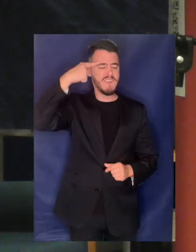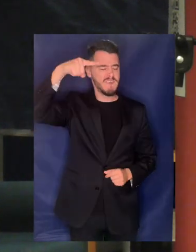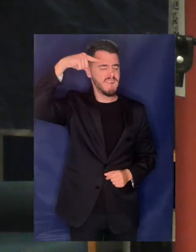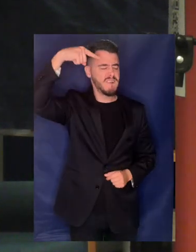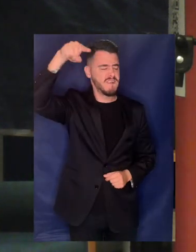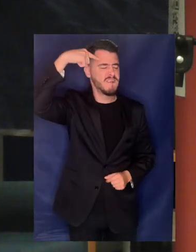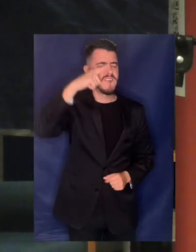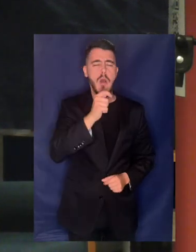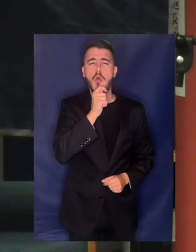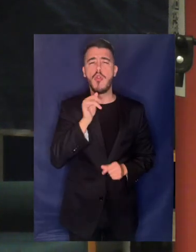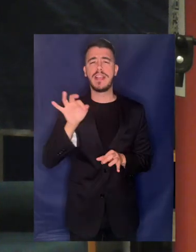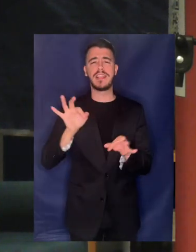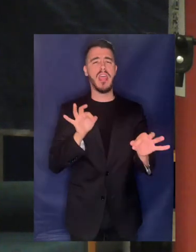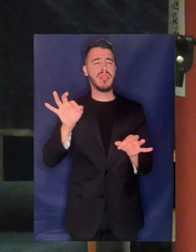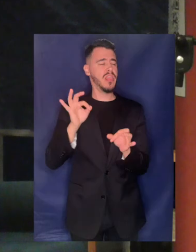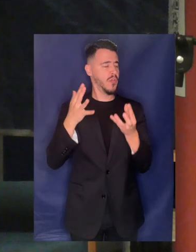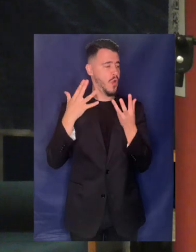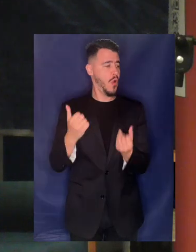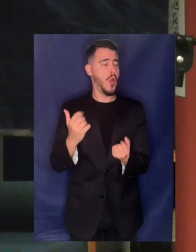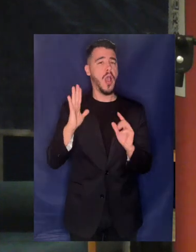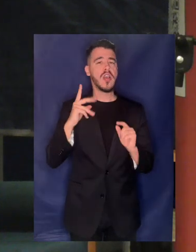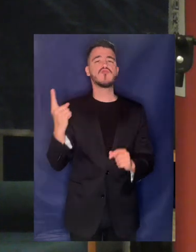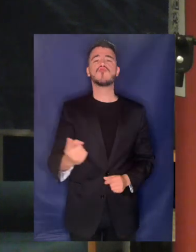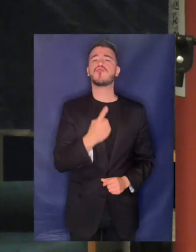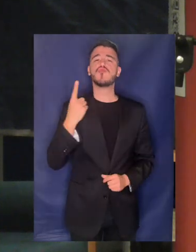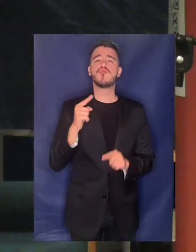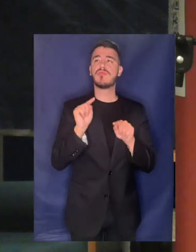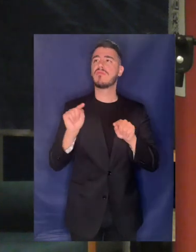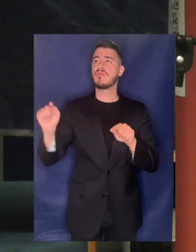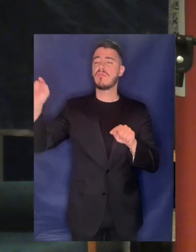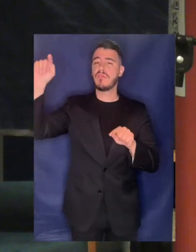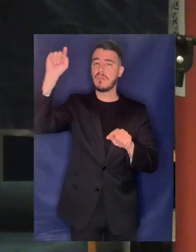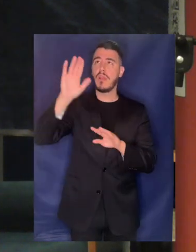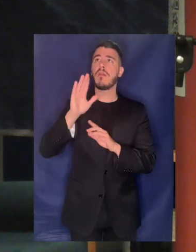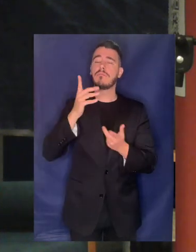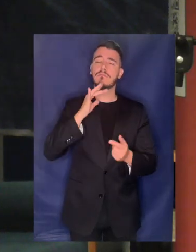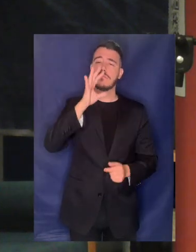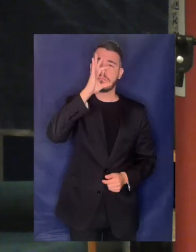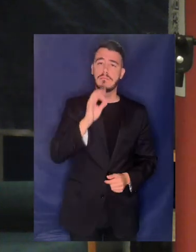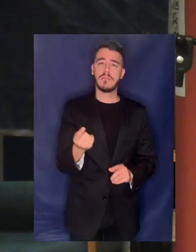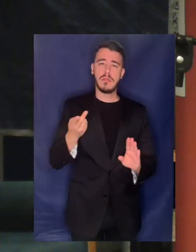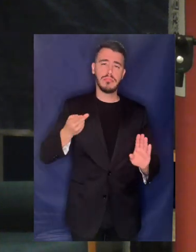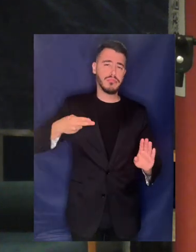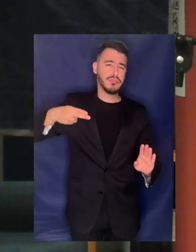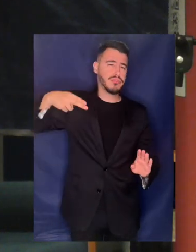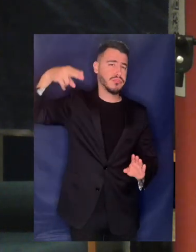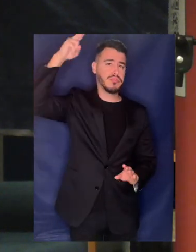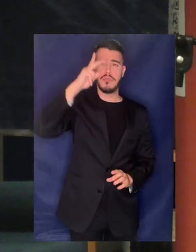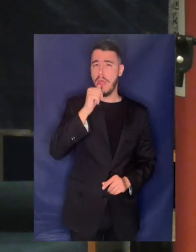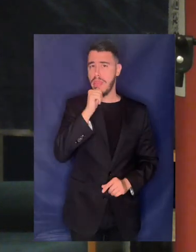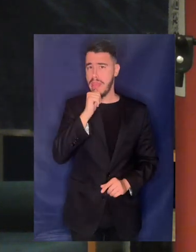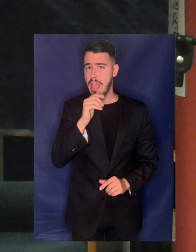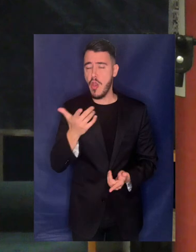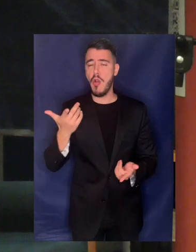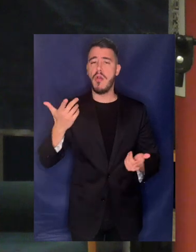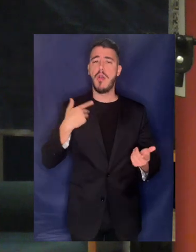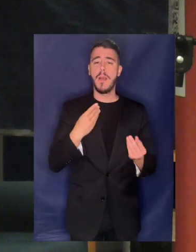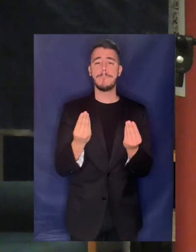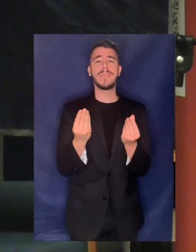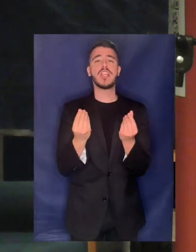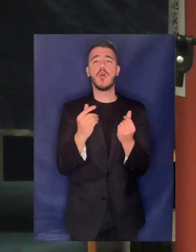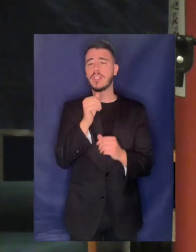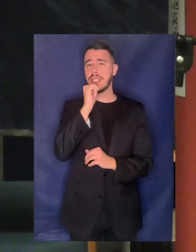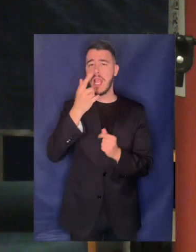στην πλειονότητα των περιπτώσεων με βέβαιος έχει φέρει αύξηση στην τιμή του νερού μείωση της ποιότητας